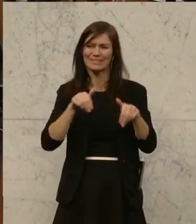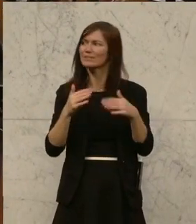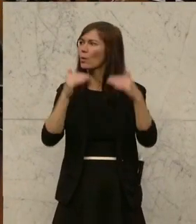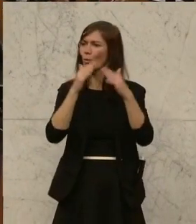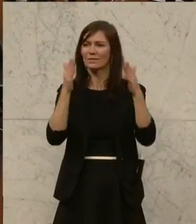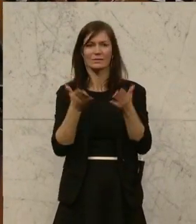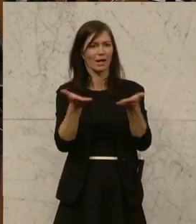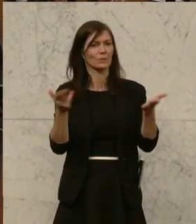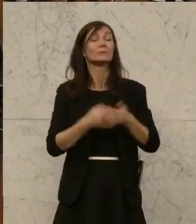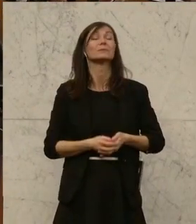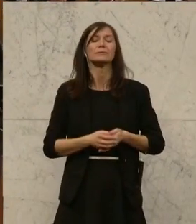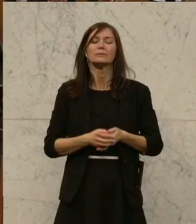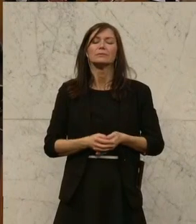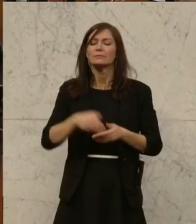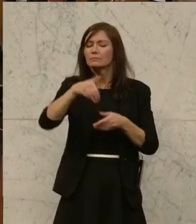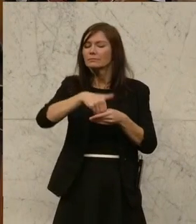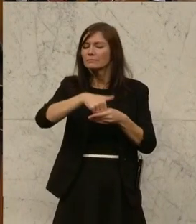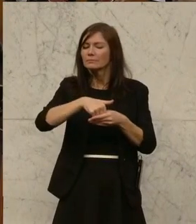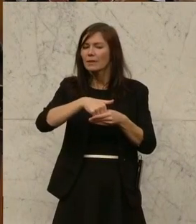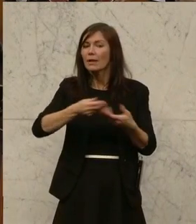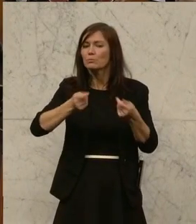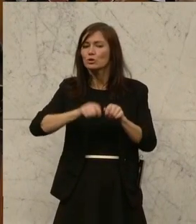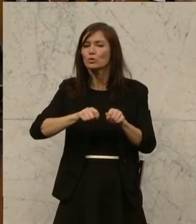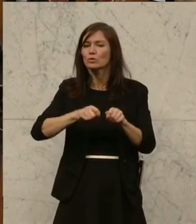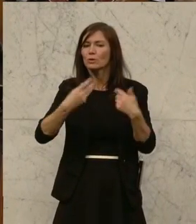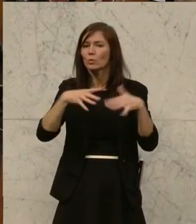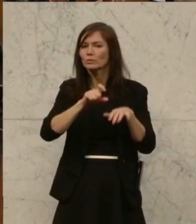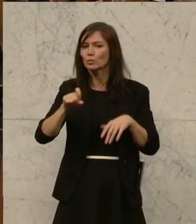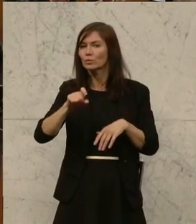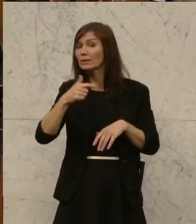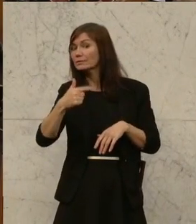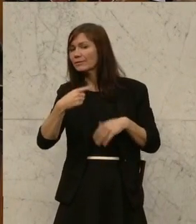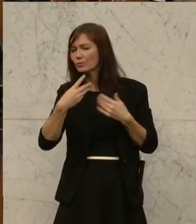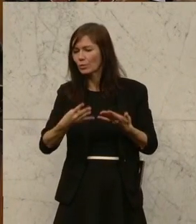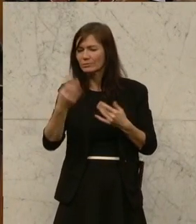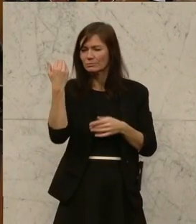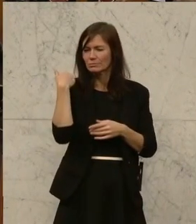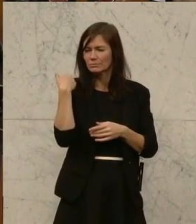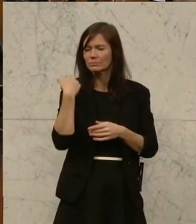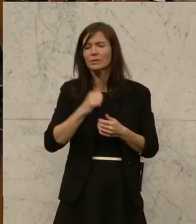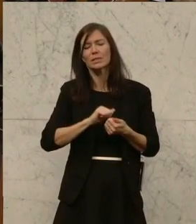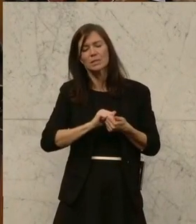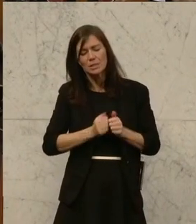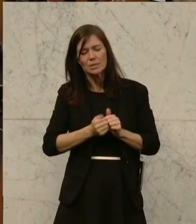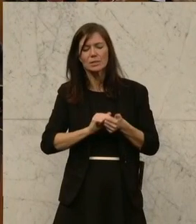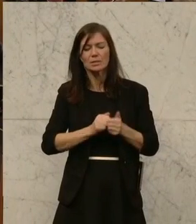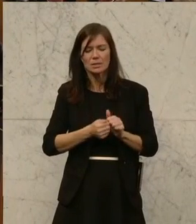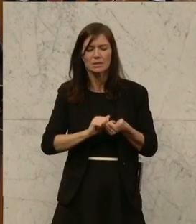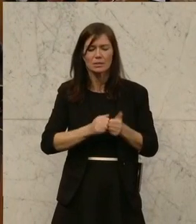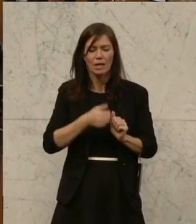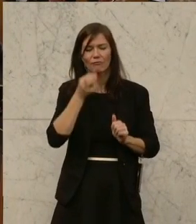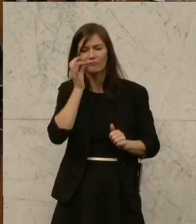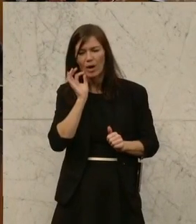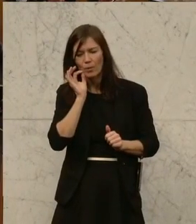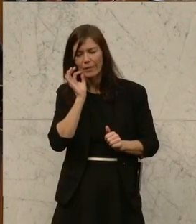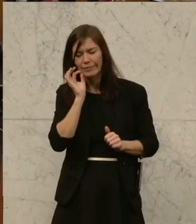um einen Beschluss aus dem Jahr 1992, als man sich durchgerungen hat, das Pensionsantrittsalter der Frauen